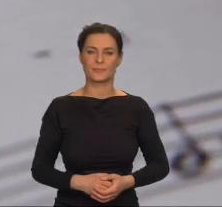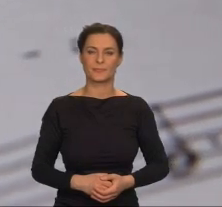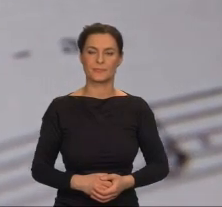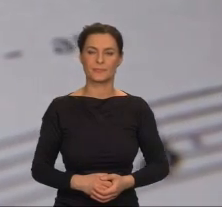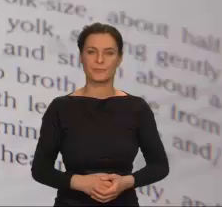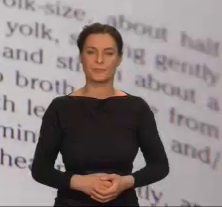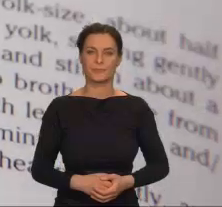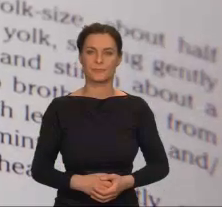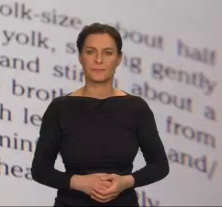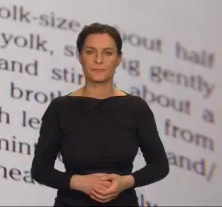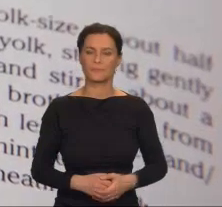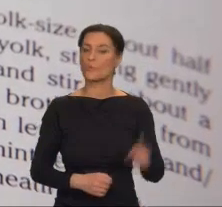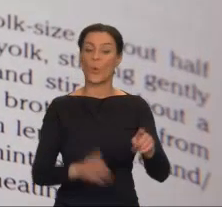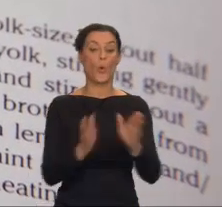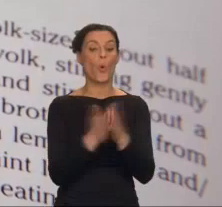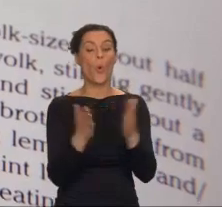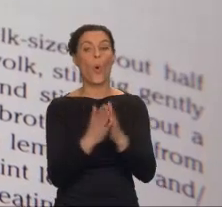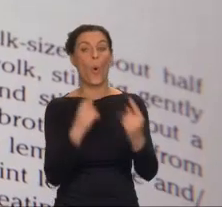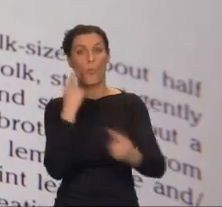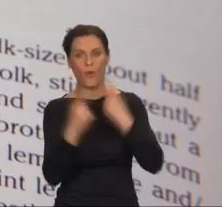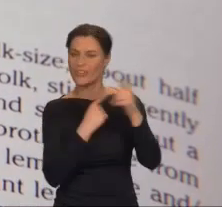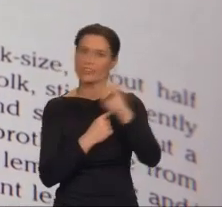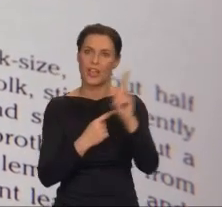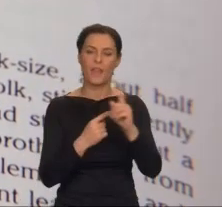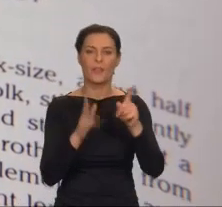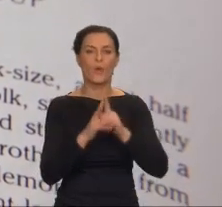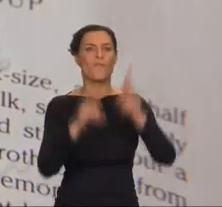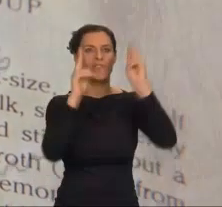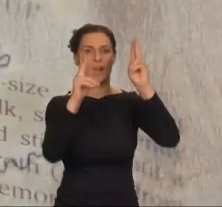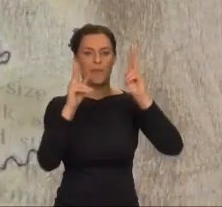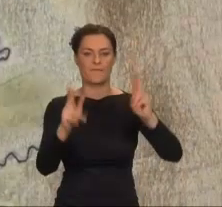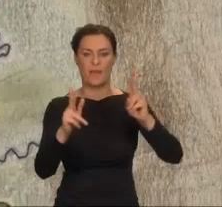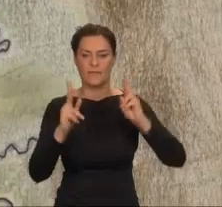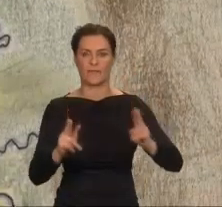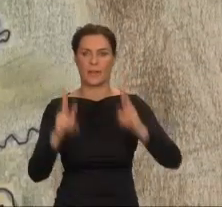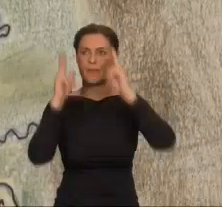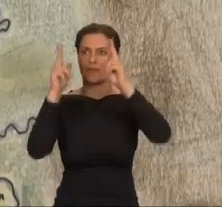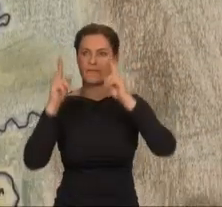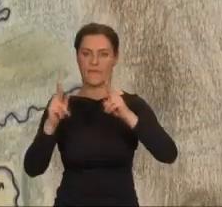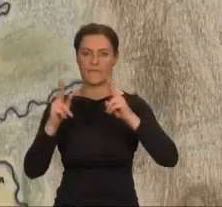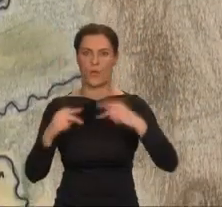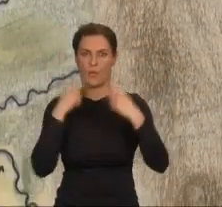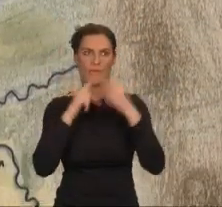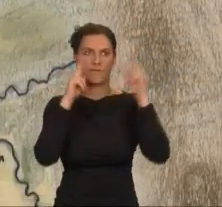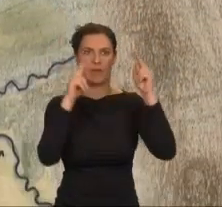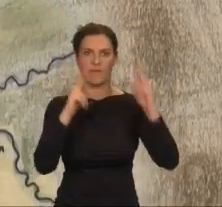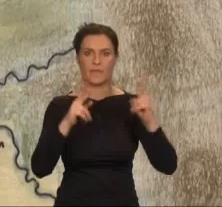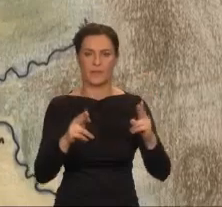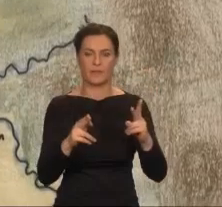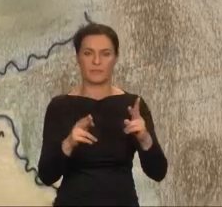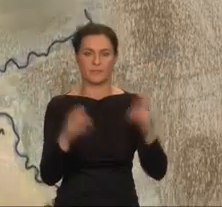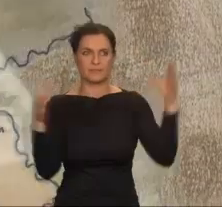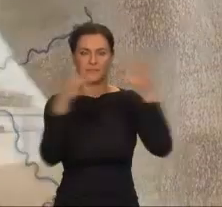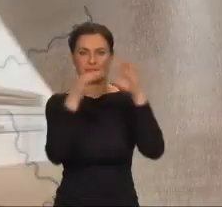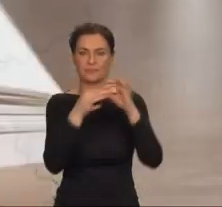To nie powieść, lecz zbiór ścinków i fragmentów. Ale byłam przekonana,